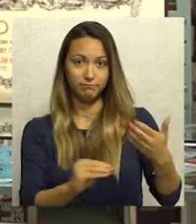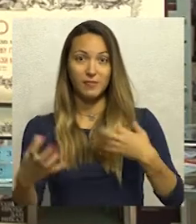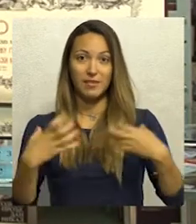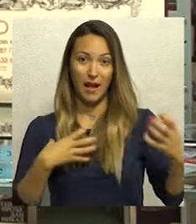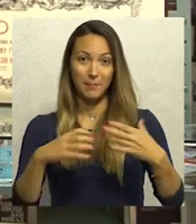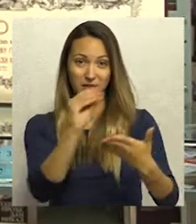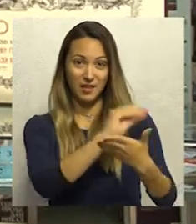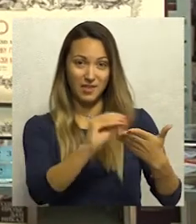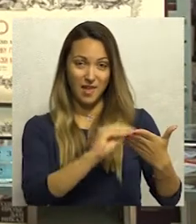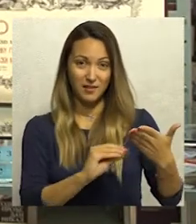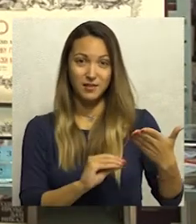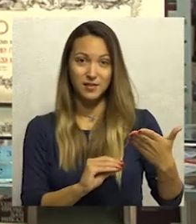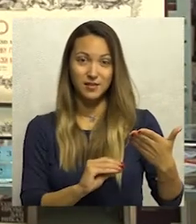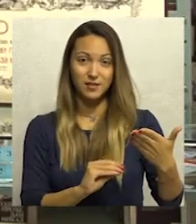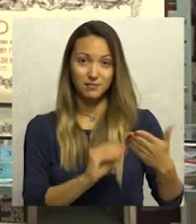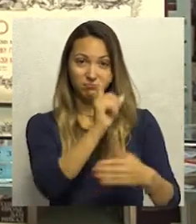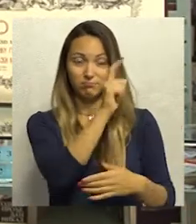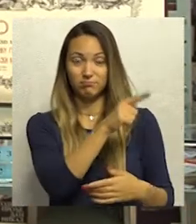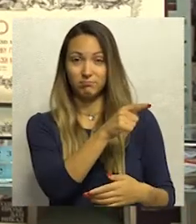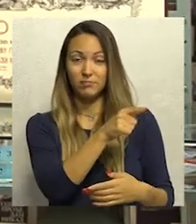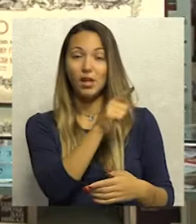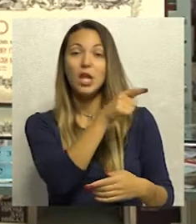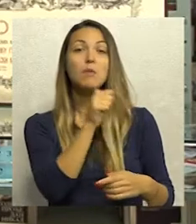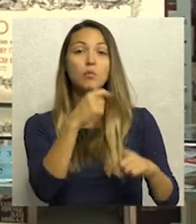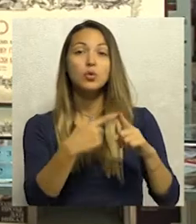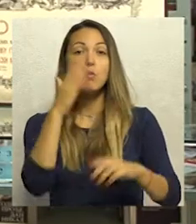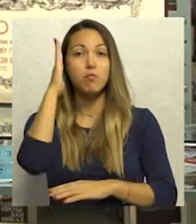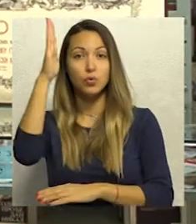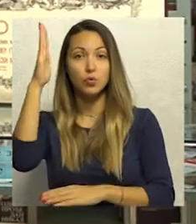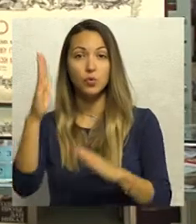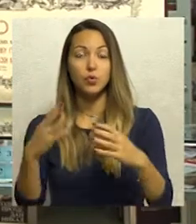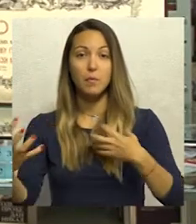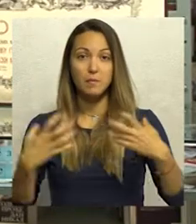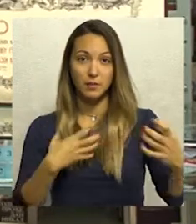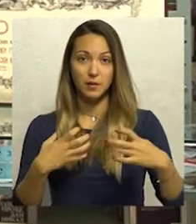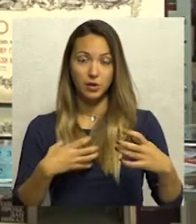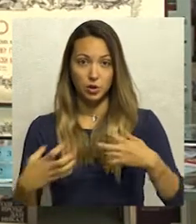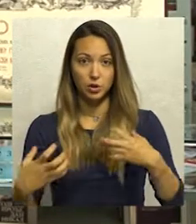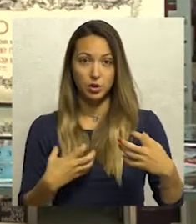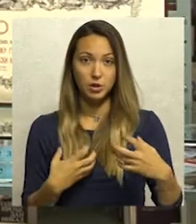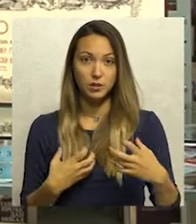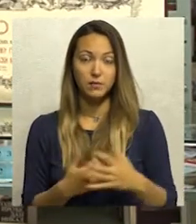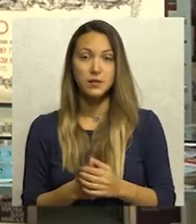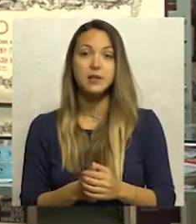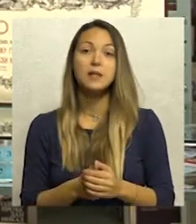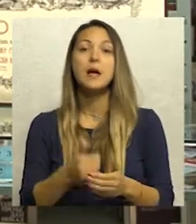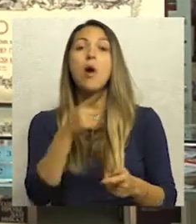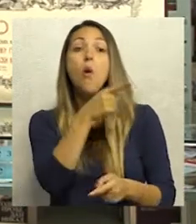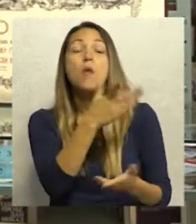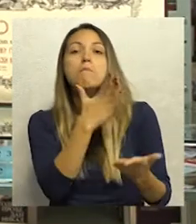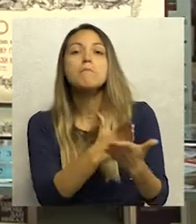a onda i buduću predstavu po tom dramskom tekstu, budući da je sam bio glumac, to je